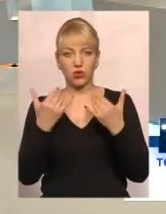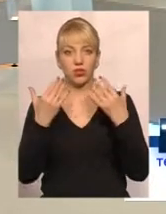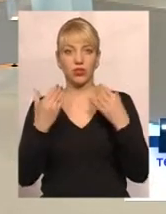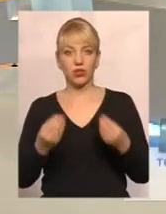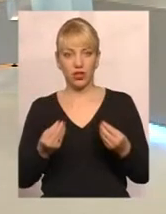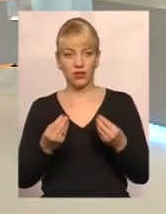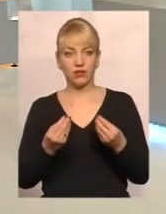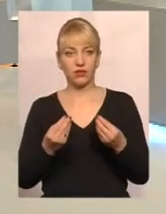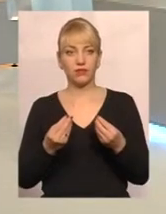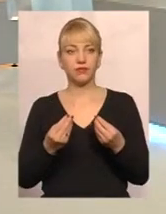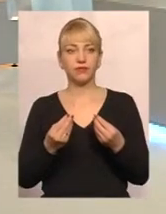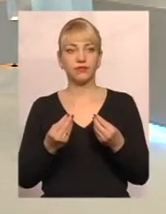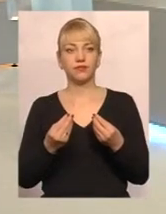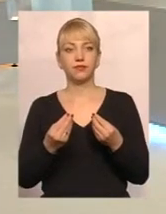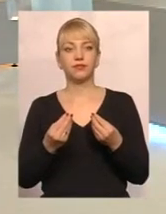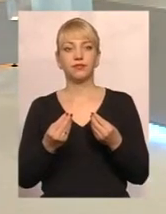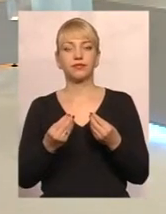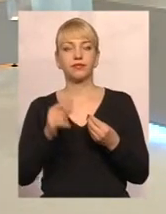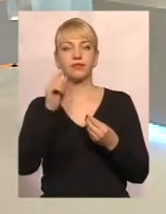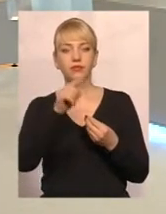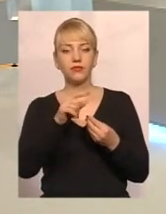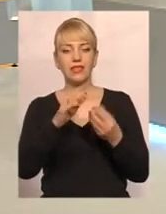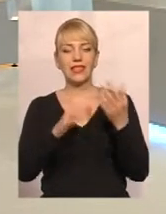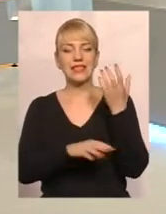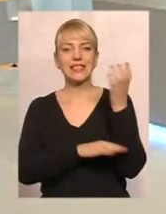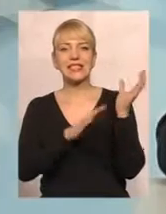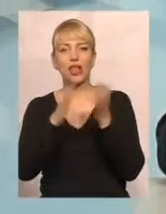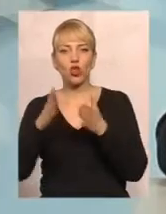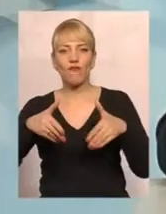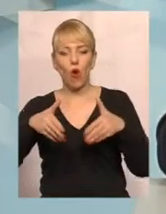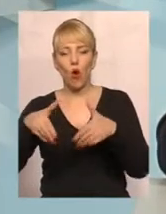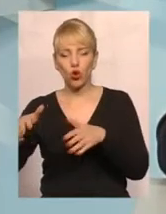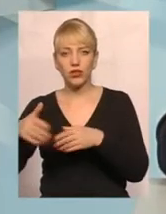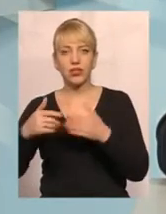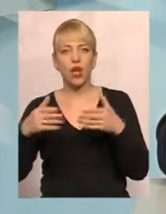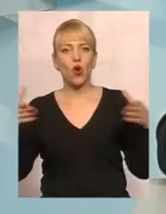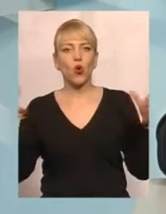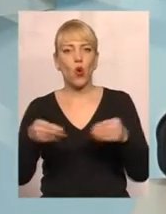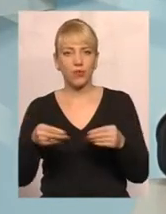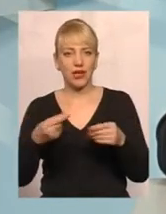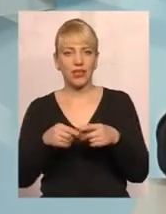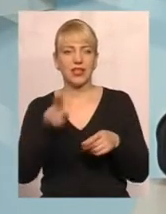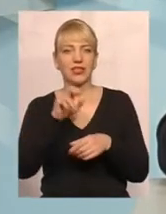в тих садово-городніх кооперативах люди